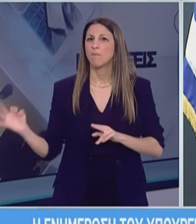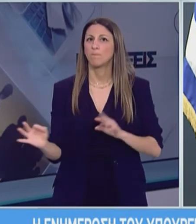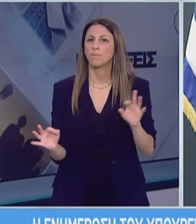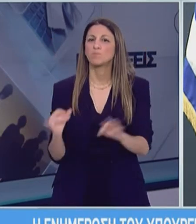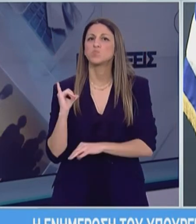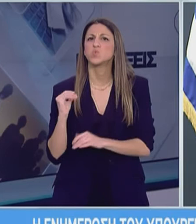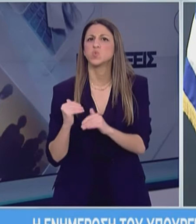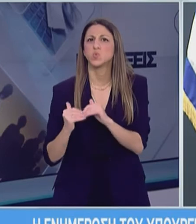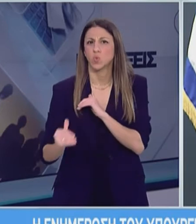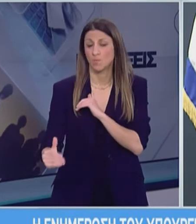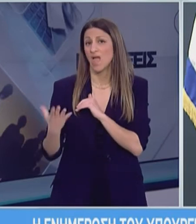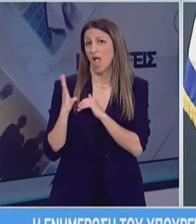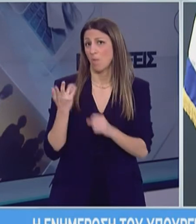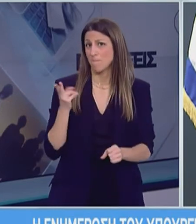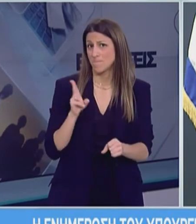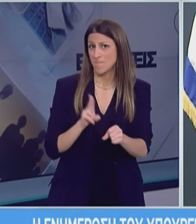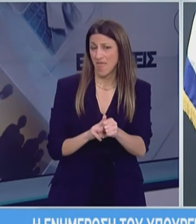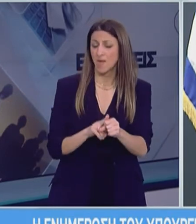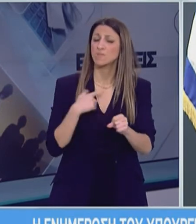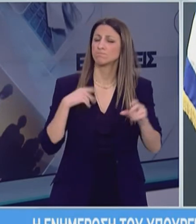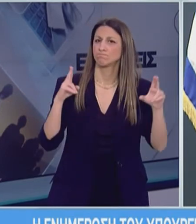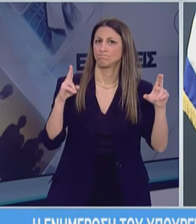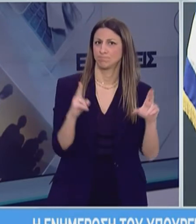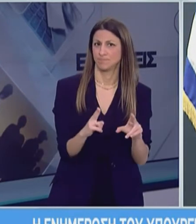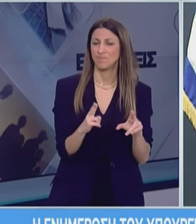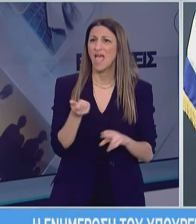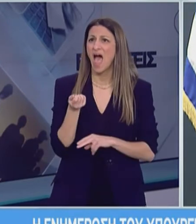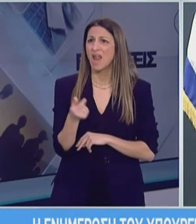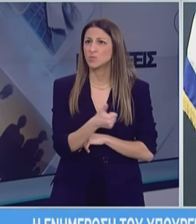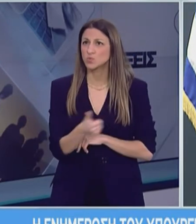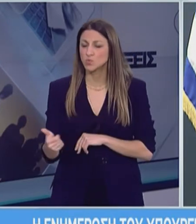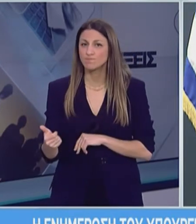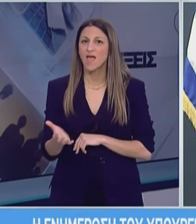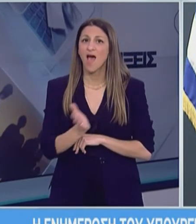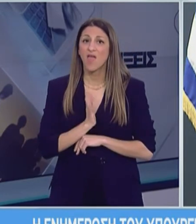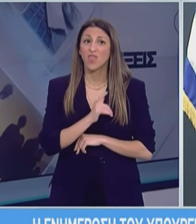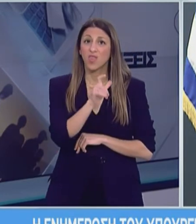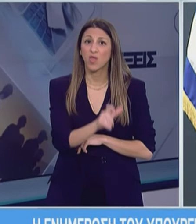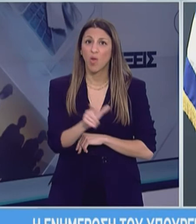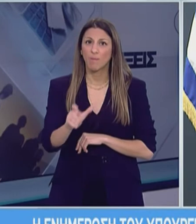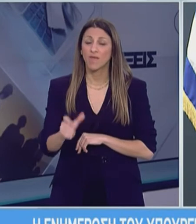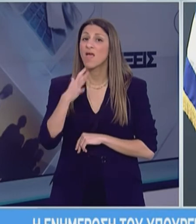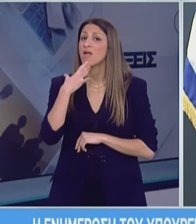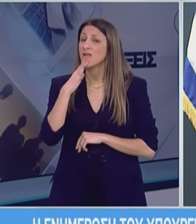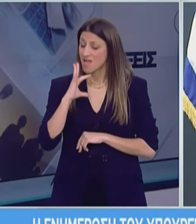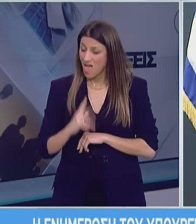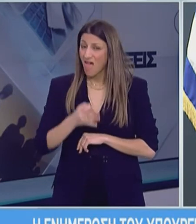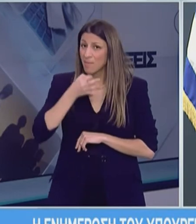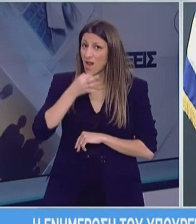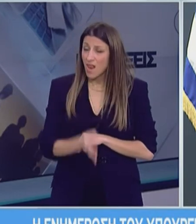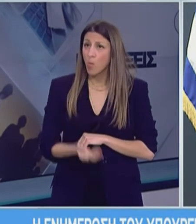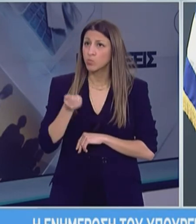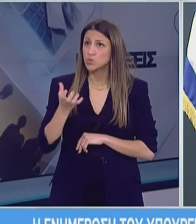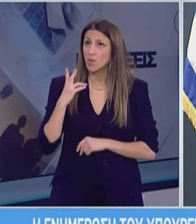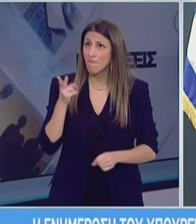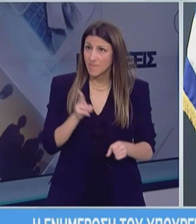των οποίων ο αριθμός δεν είναι αριθμός, είναι ζωές. Γι' αυτό λέω τον ακριβή αριθμό νεκρών κάθε μέρα παραμένει εξαιρετικά ψηλός.